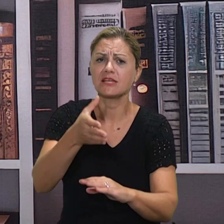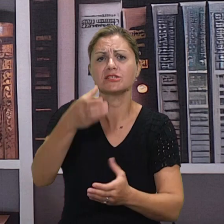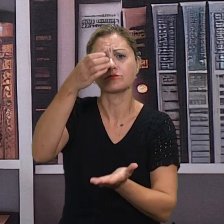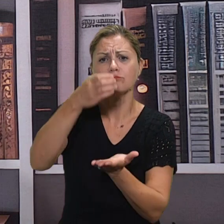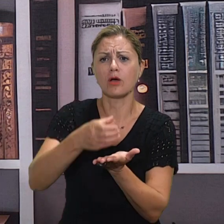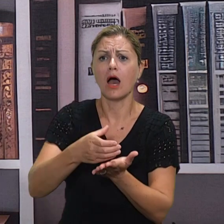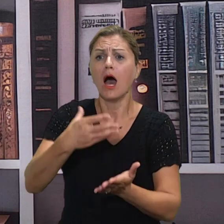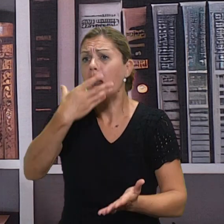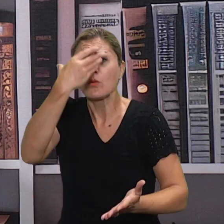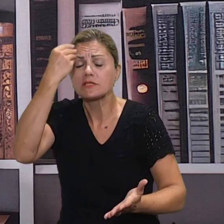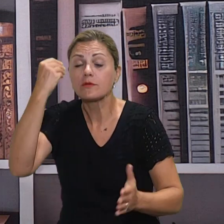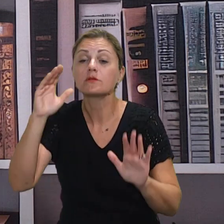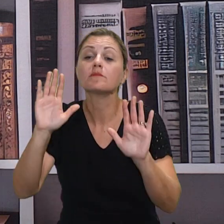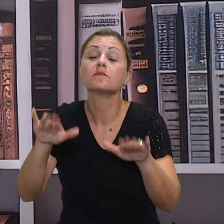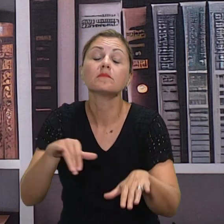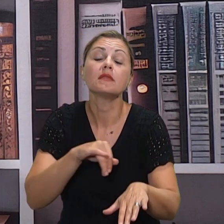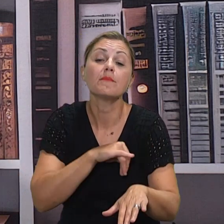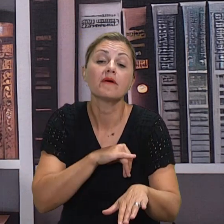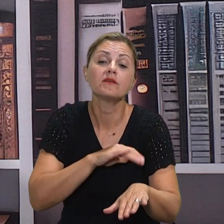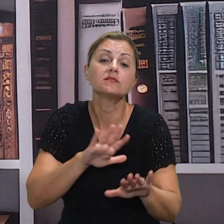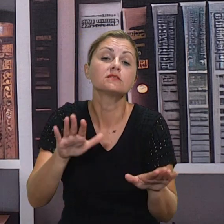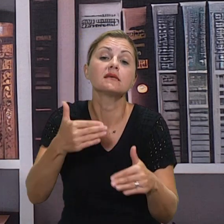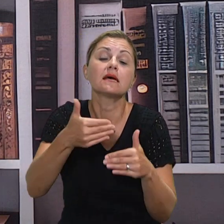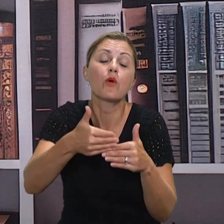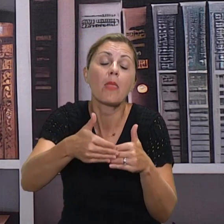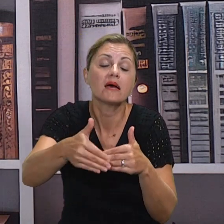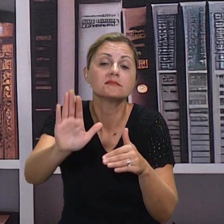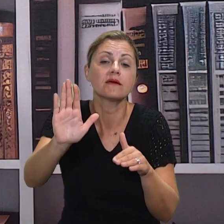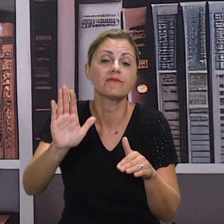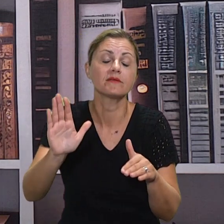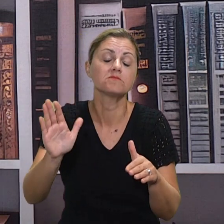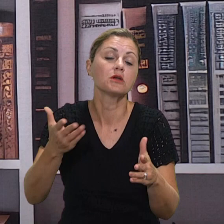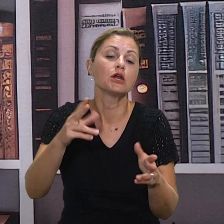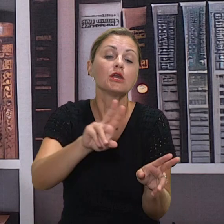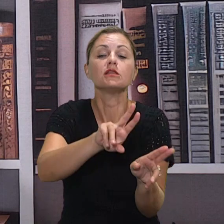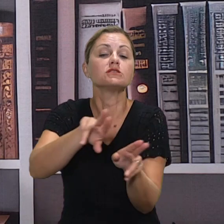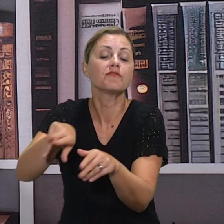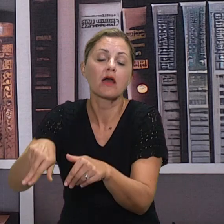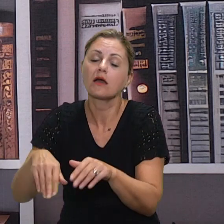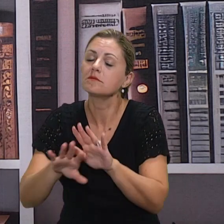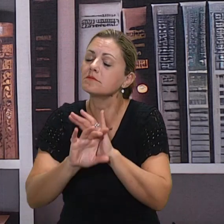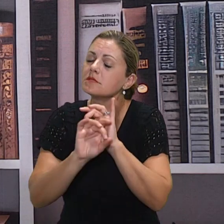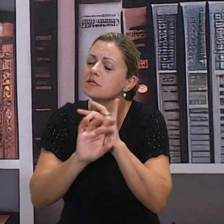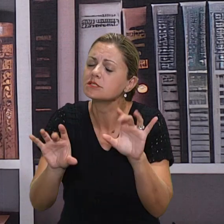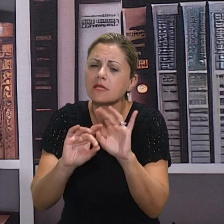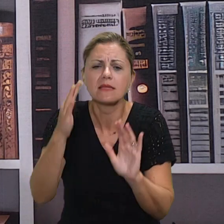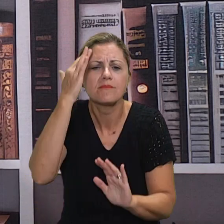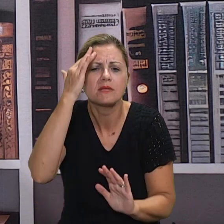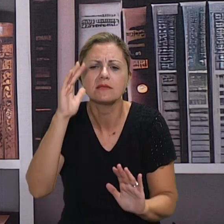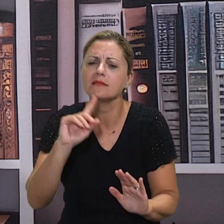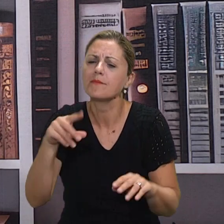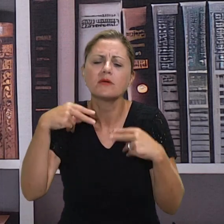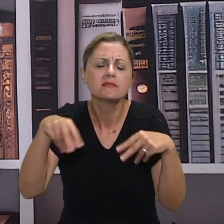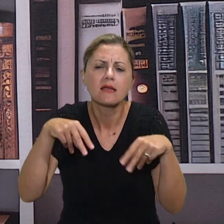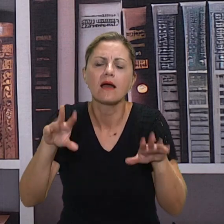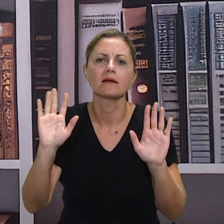opet kažem, ako što zaporavimo tekst? Ja govorim, dogodi se svima. Izmisli nešto, napravi pokret. Niko neće primijetiti